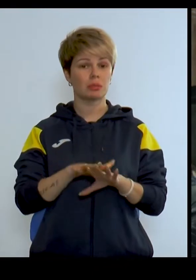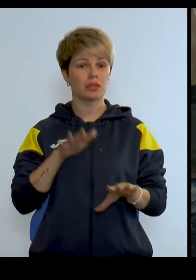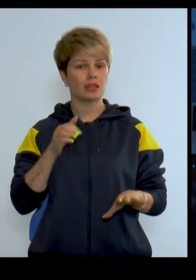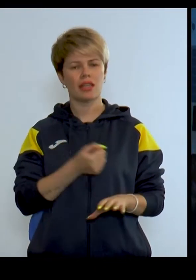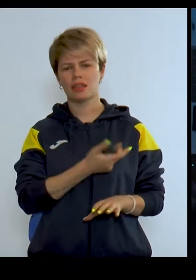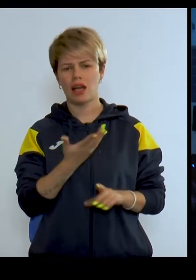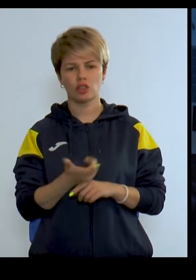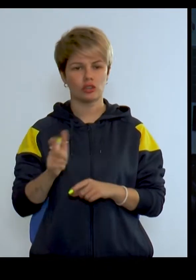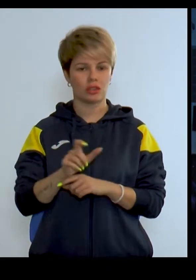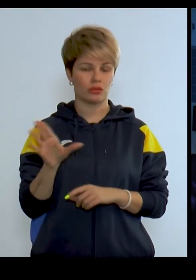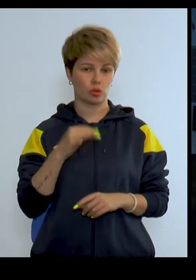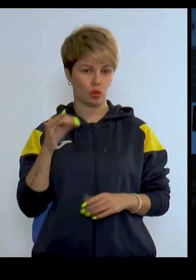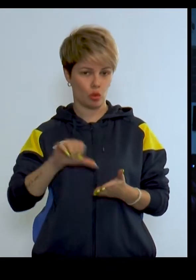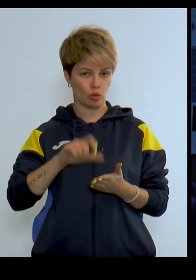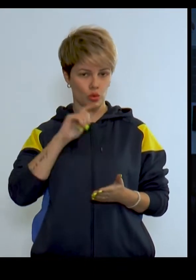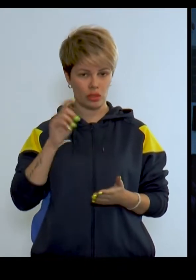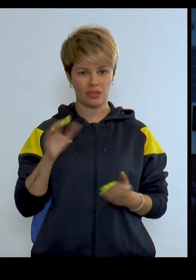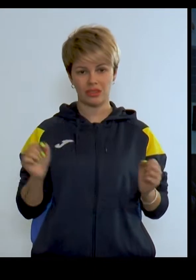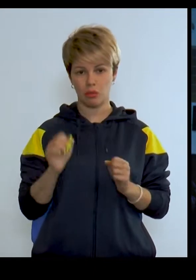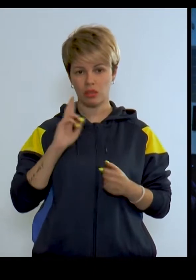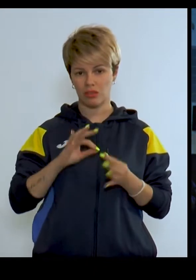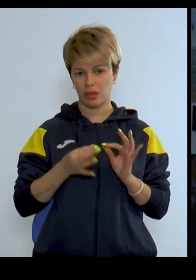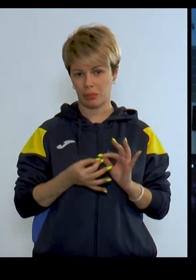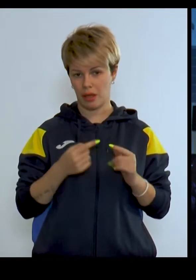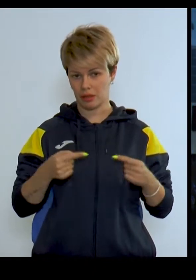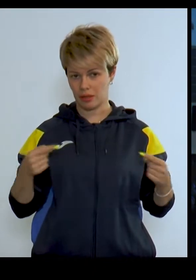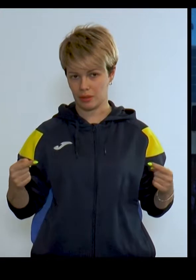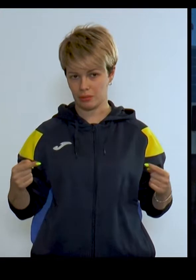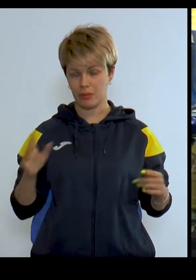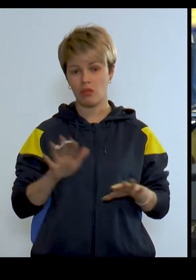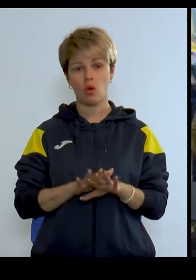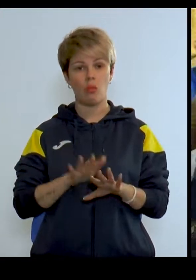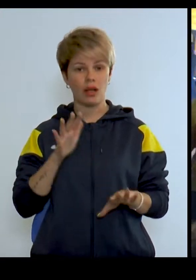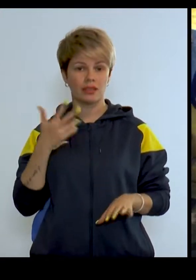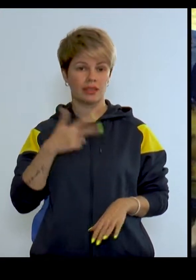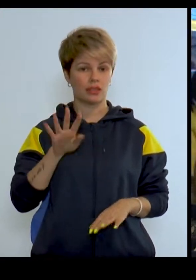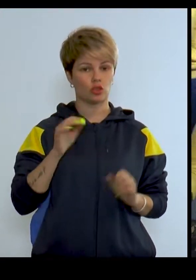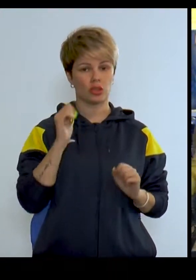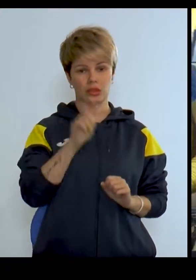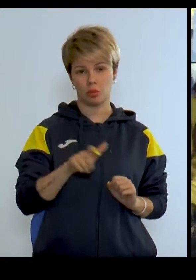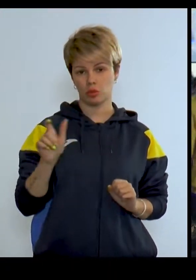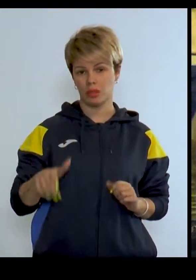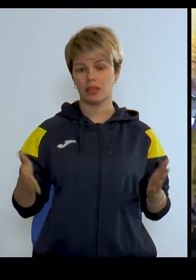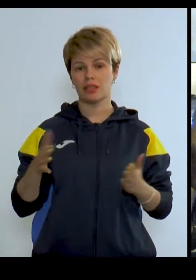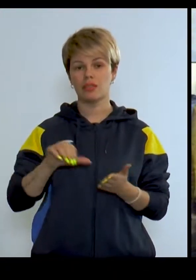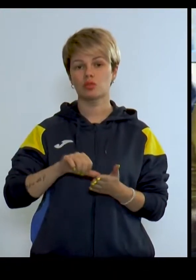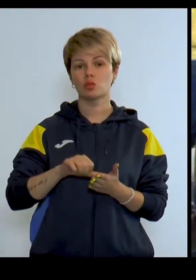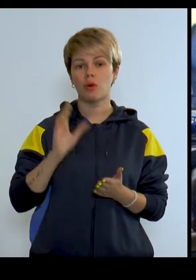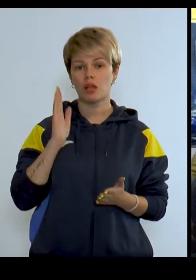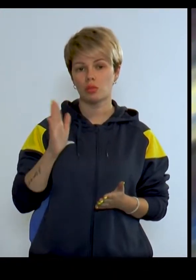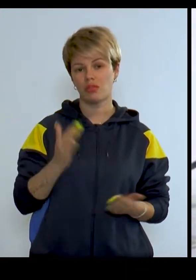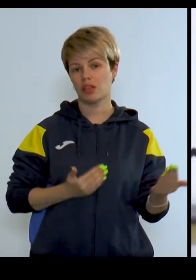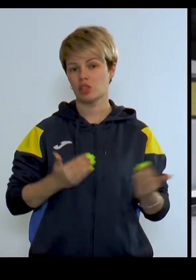збірна найчисельніша за всю історію участі України в зимових дефлімпіатах У команді 34 спортсмени які